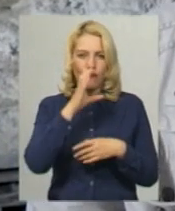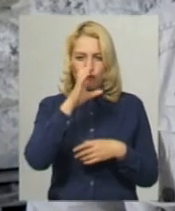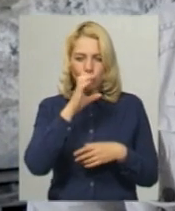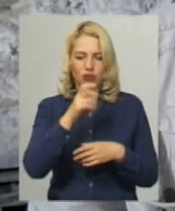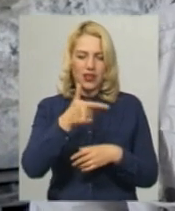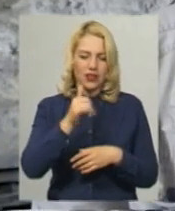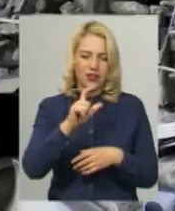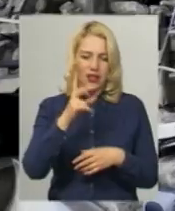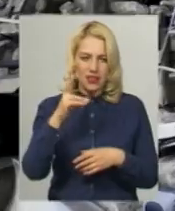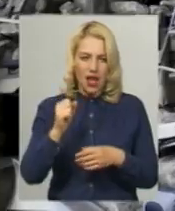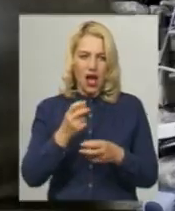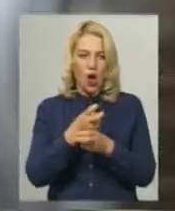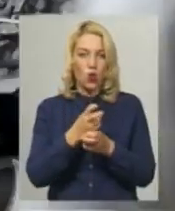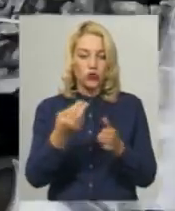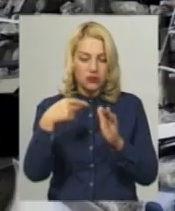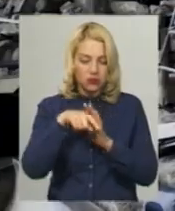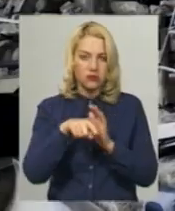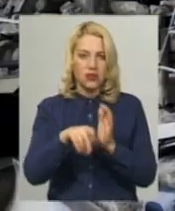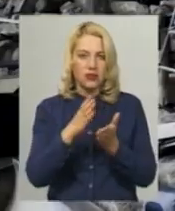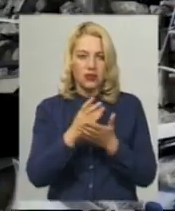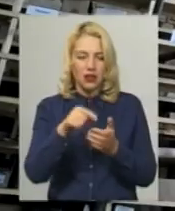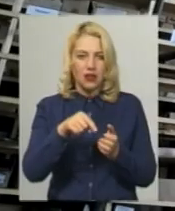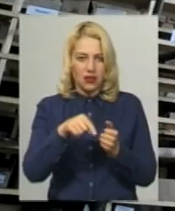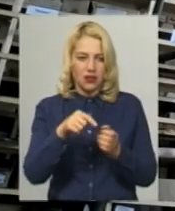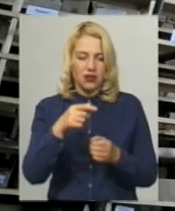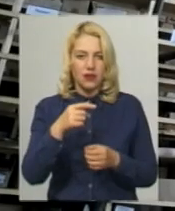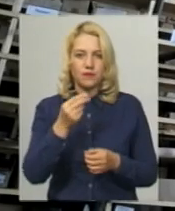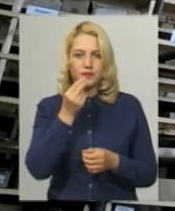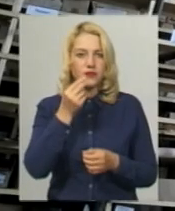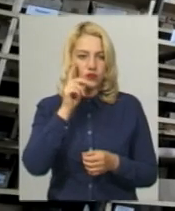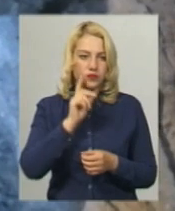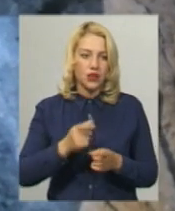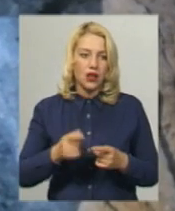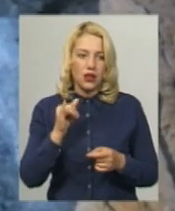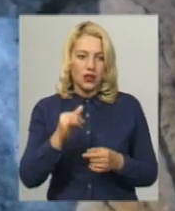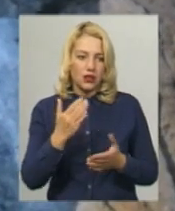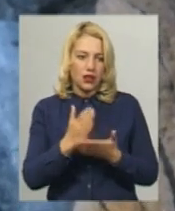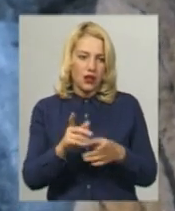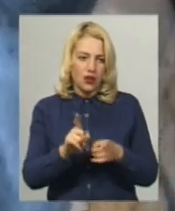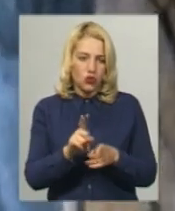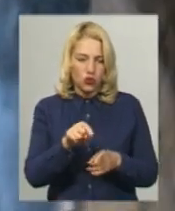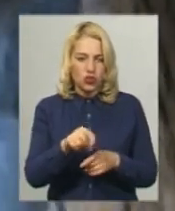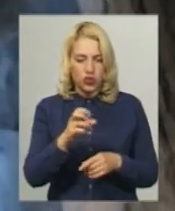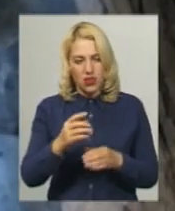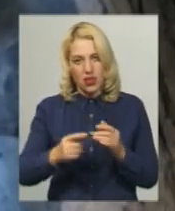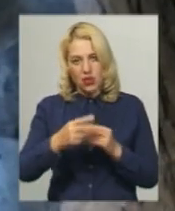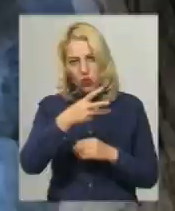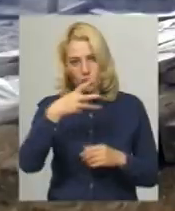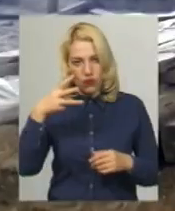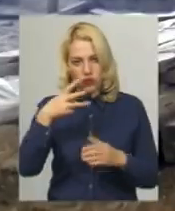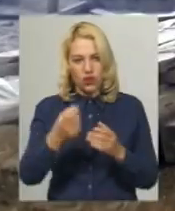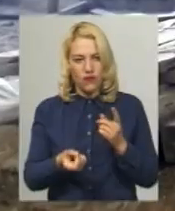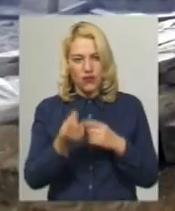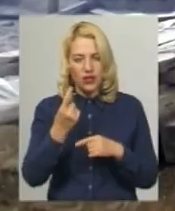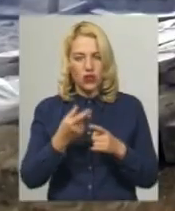залишалась людини. В офіцерській вежі фортеці продовжують розкопки археологи-заповідника, які виявили в нижньому поверсі триповерхової споруди